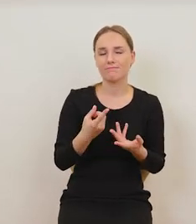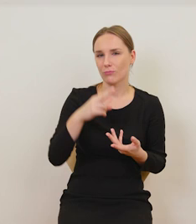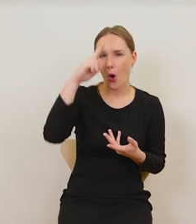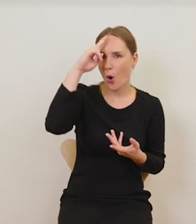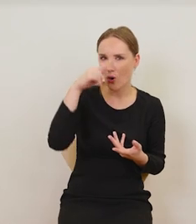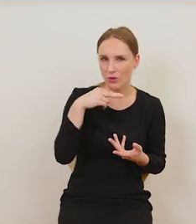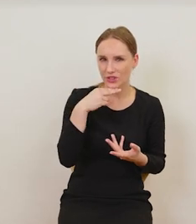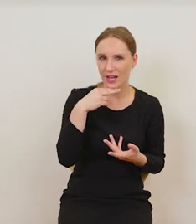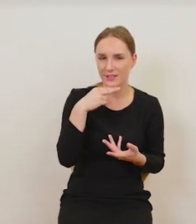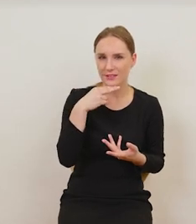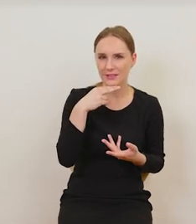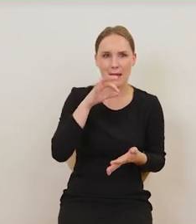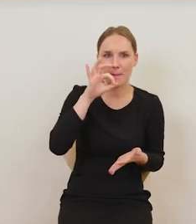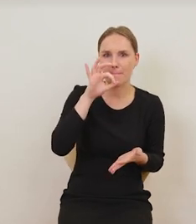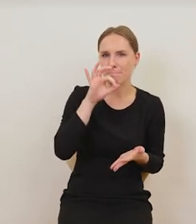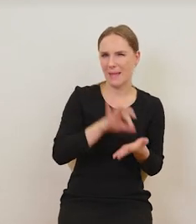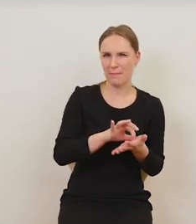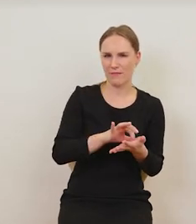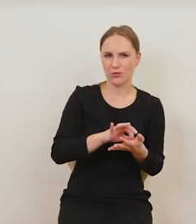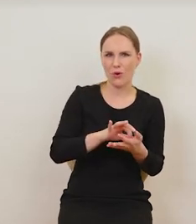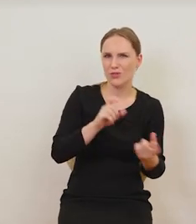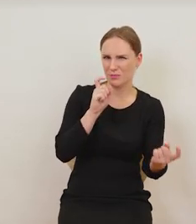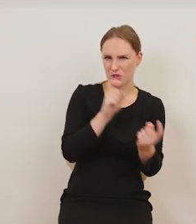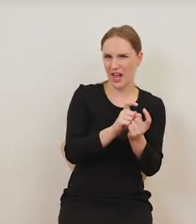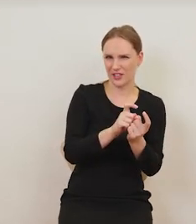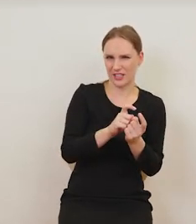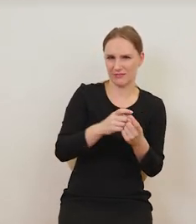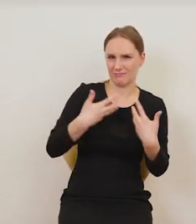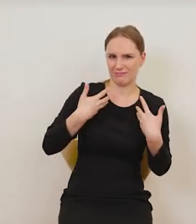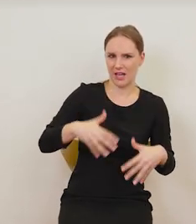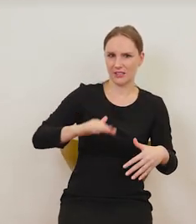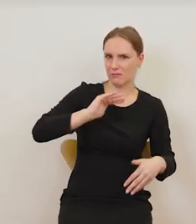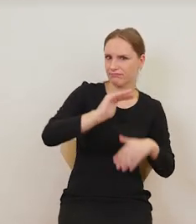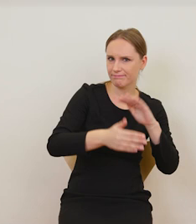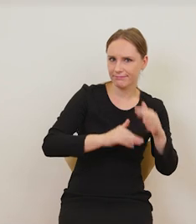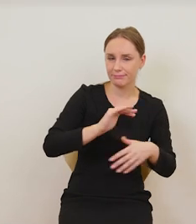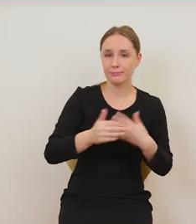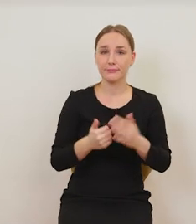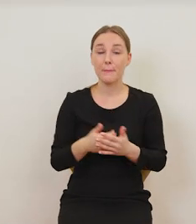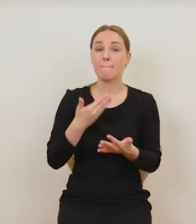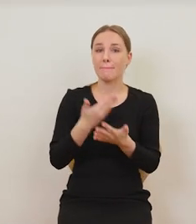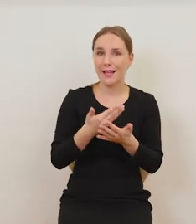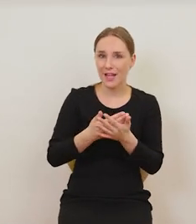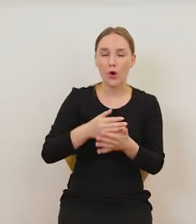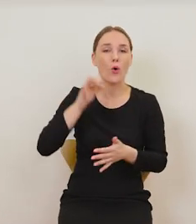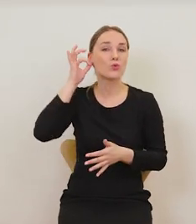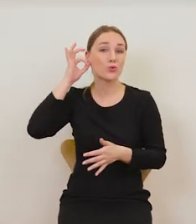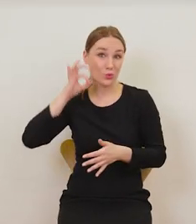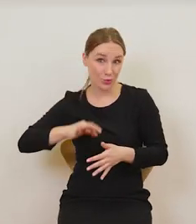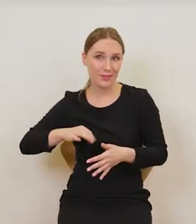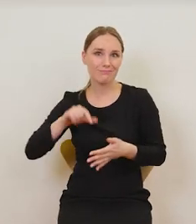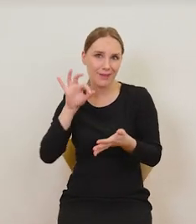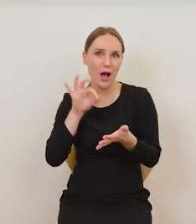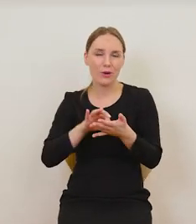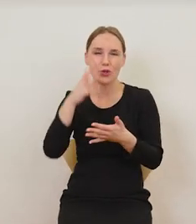sprzeciwiałby się takiej decyzji podjętej przez córki, więc córki na tym obrazie go